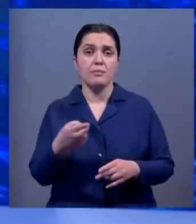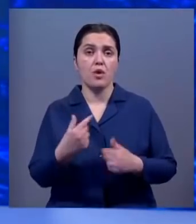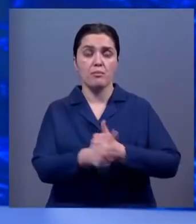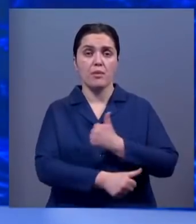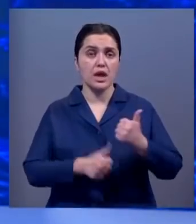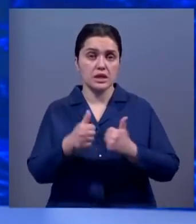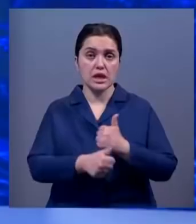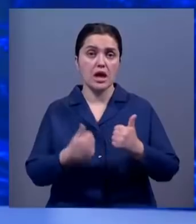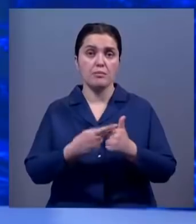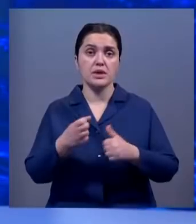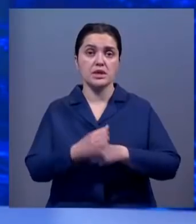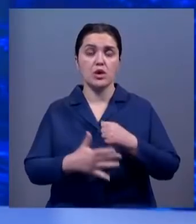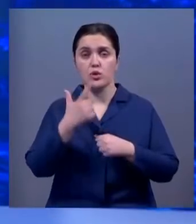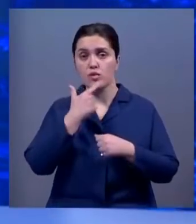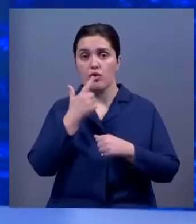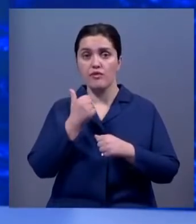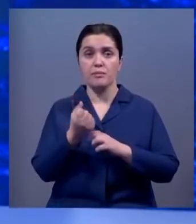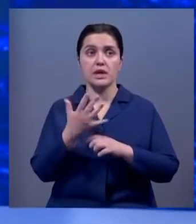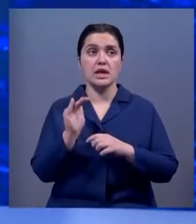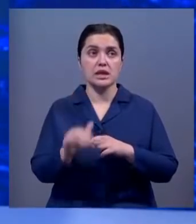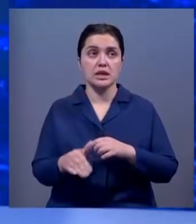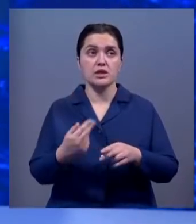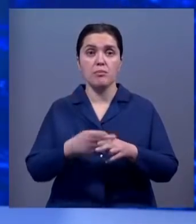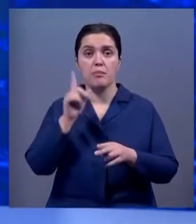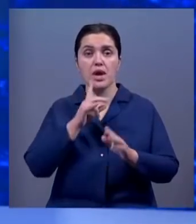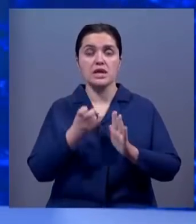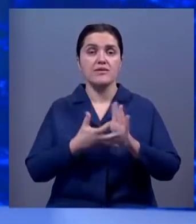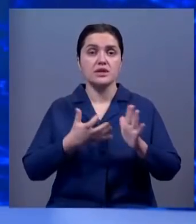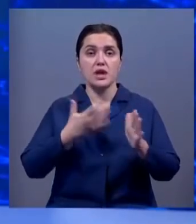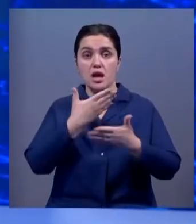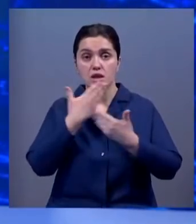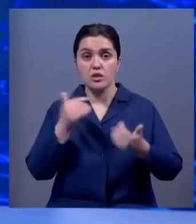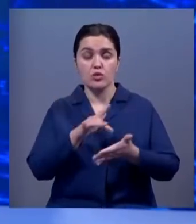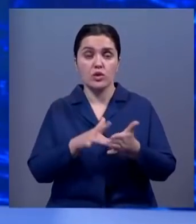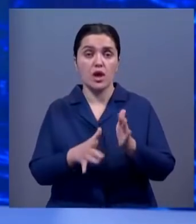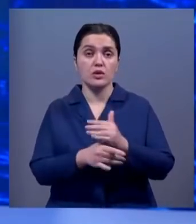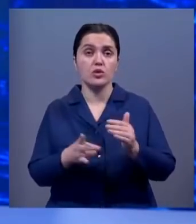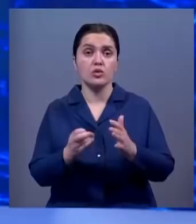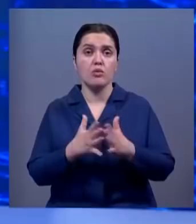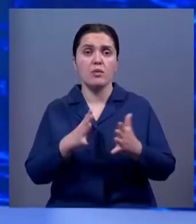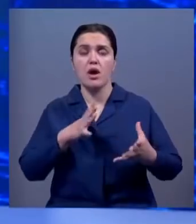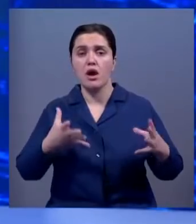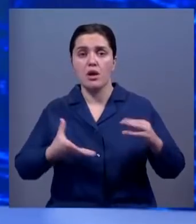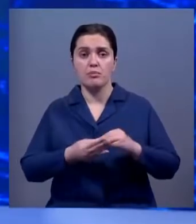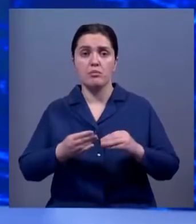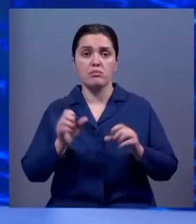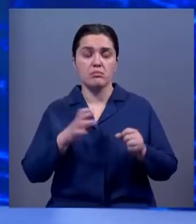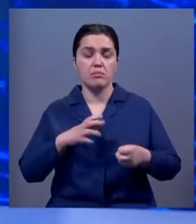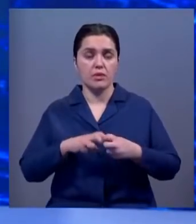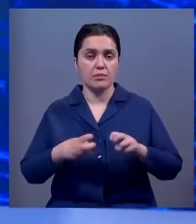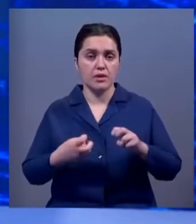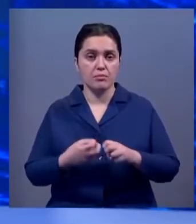составляет 15 тысяч доз. Пока дефицита нет. Но в случае необходимости большого объема, говорят специалисты, может